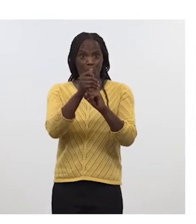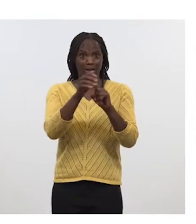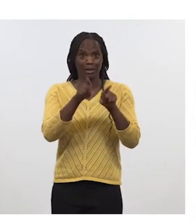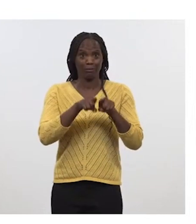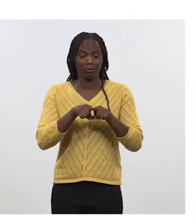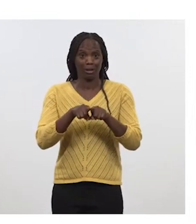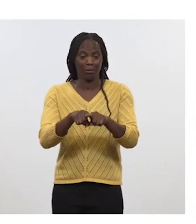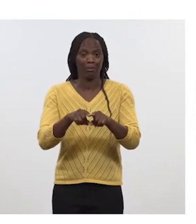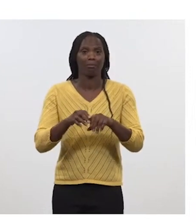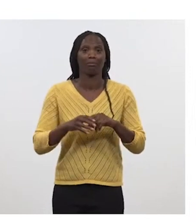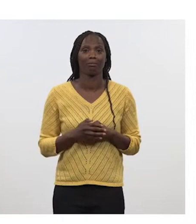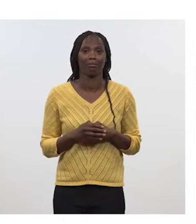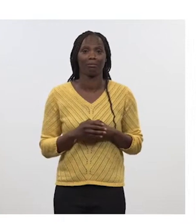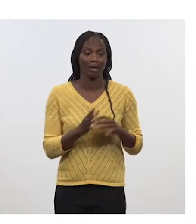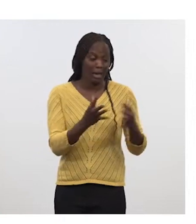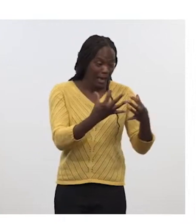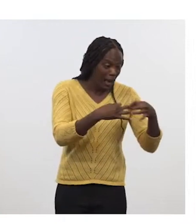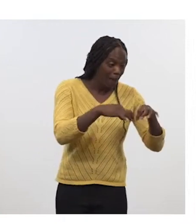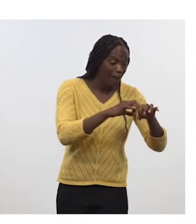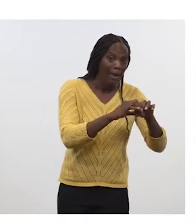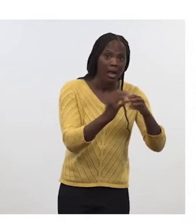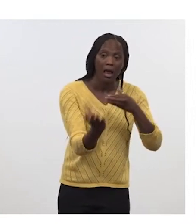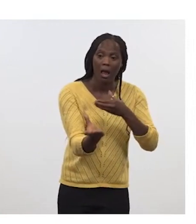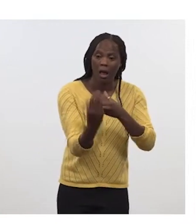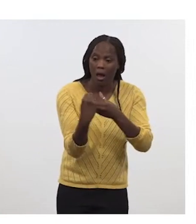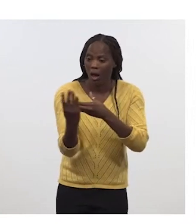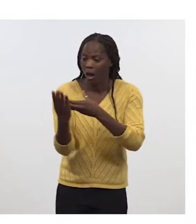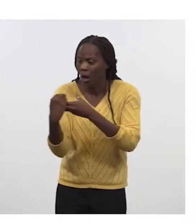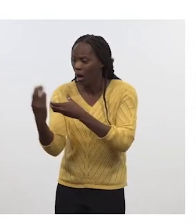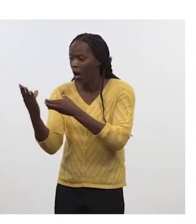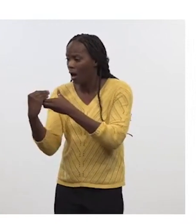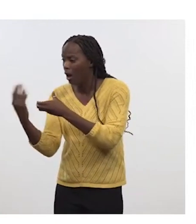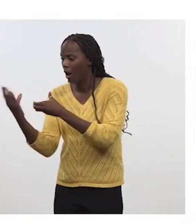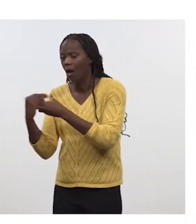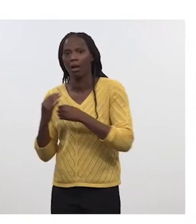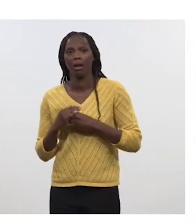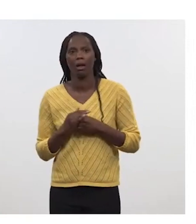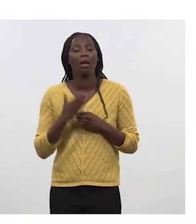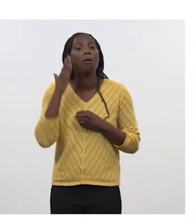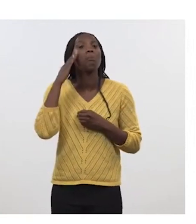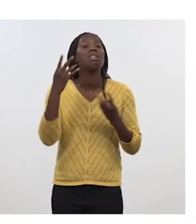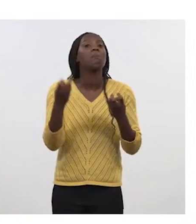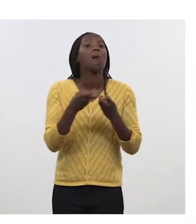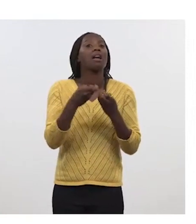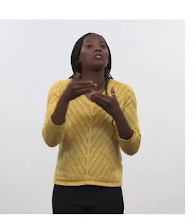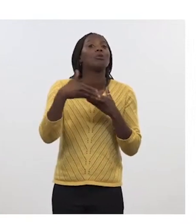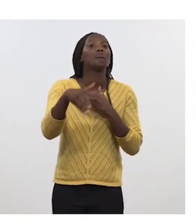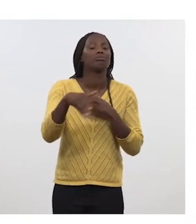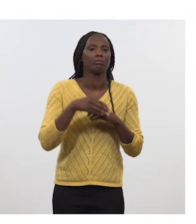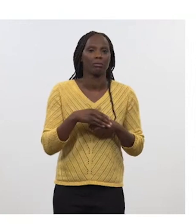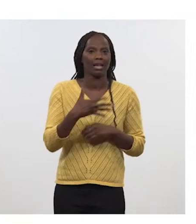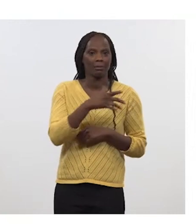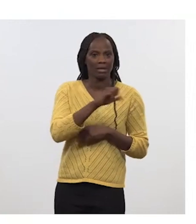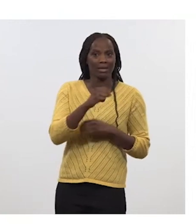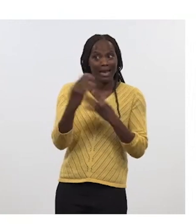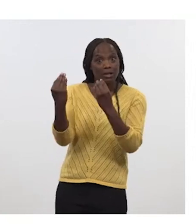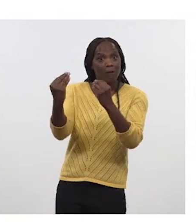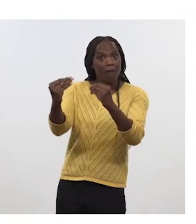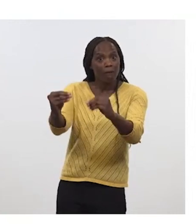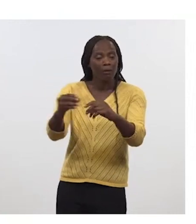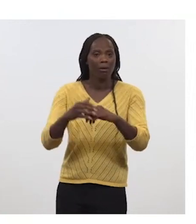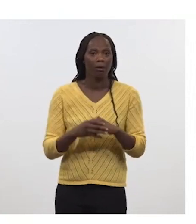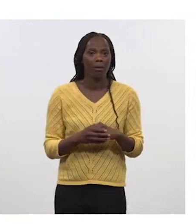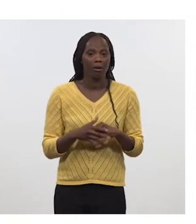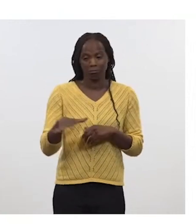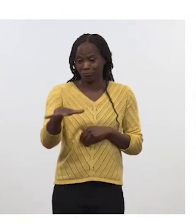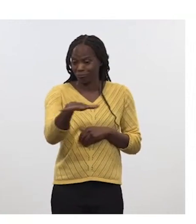même mieux que ça les pays alliés pour lesquels demain nous serions susceptibles de vendre ce MGCS à l'export serait